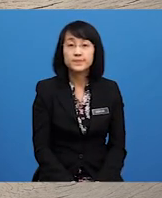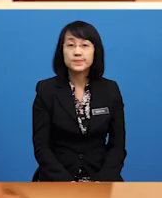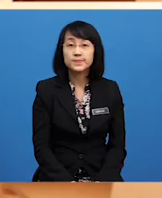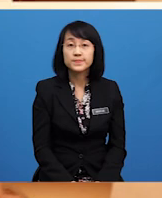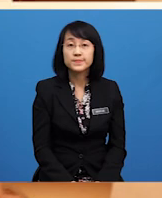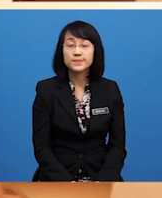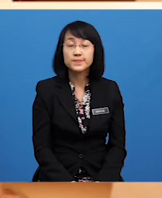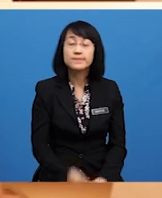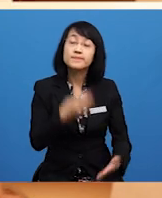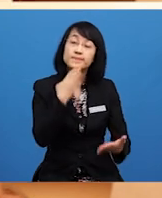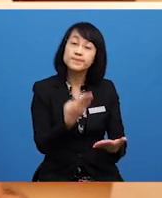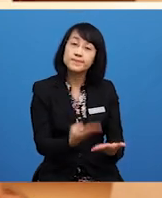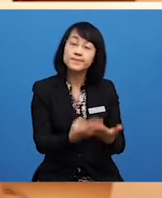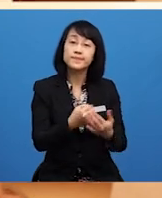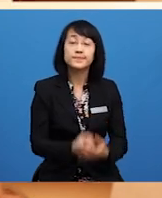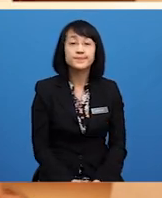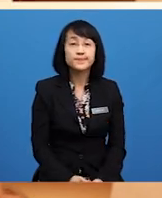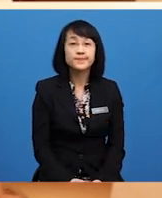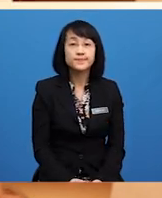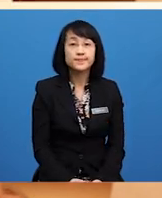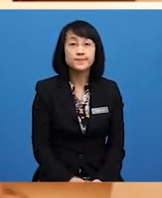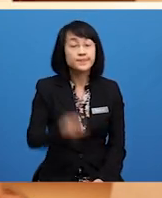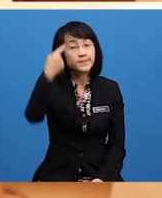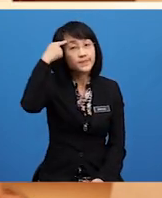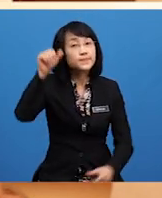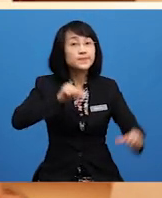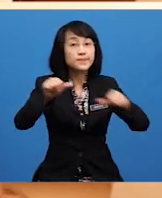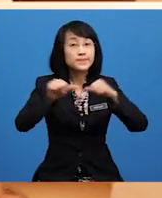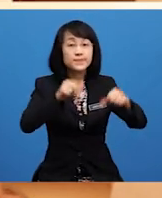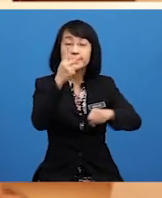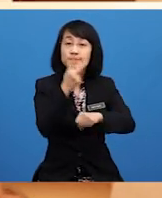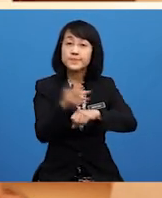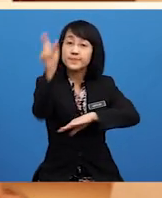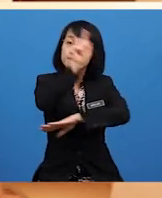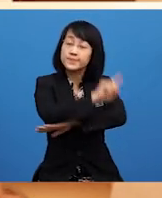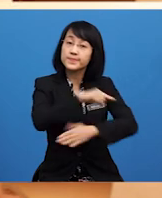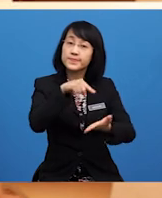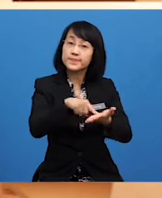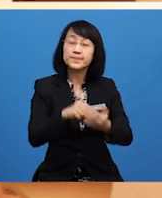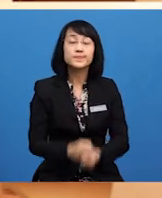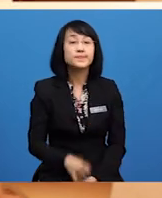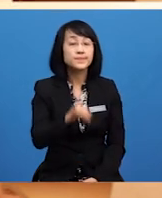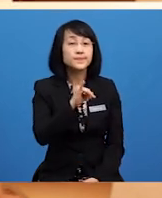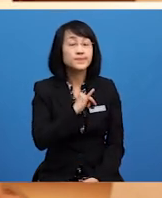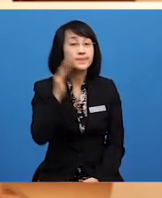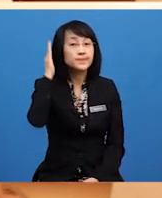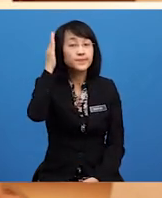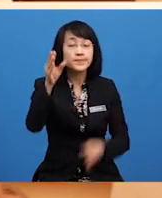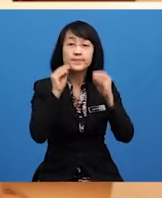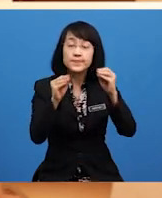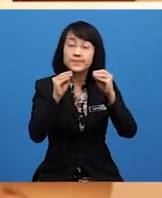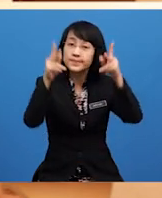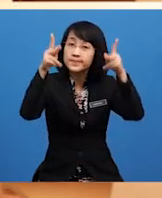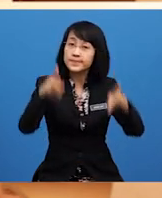Baik Untuk aktiviti Pengukuhan Hari ini Saya akan Mengajar